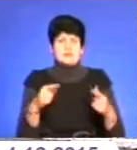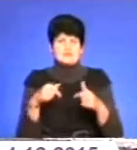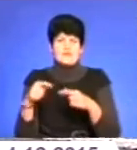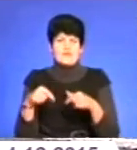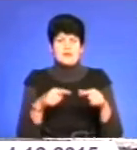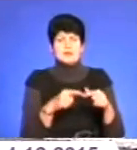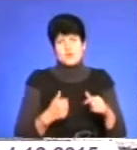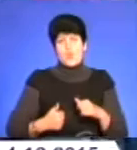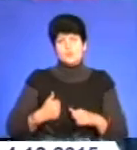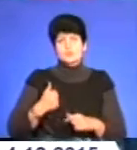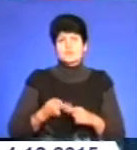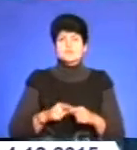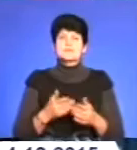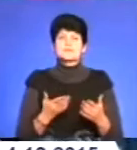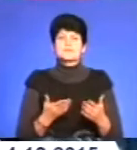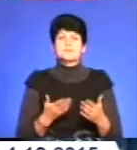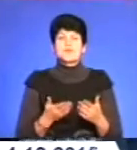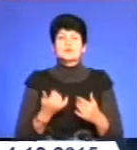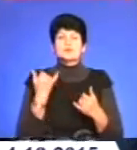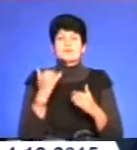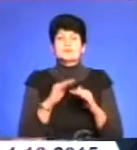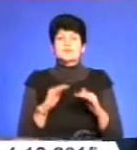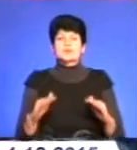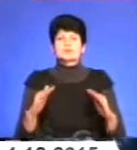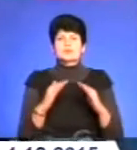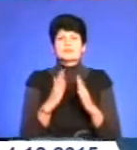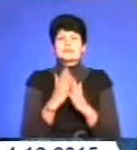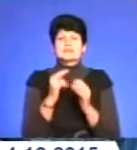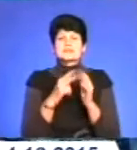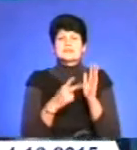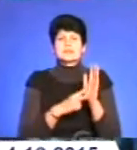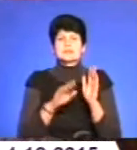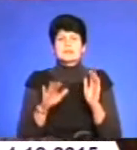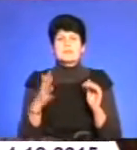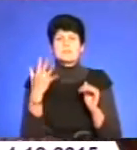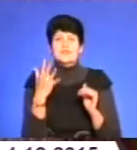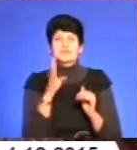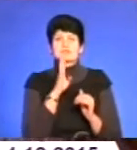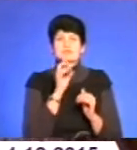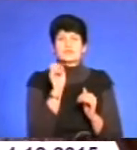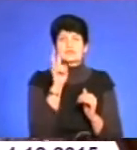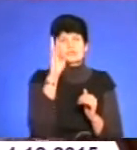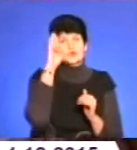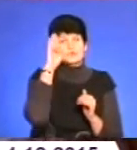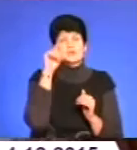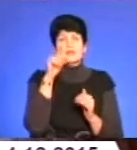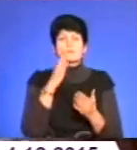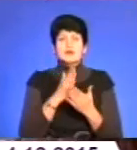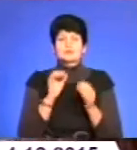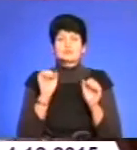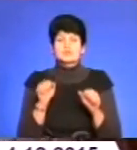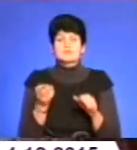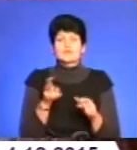Я горжуся це тим. Сьогодні у дитбудинку живе 17 дітей, 5 дівчаток і 12 хлопчиків. Вони мають можливість